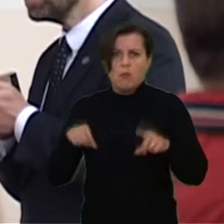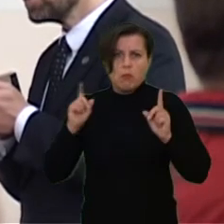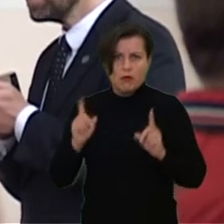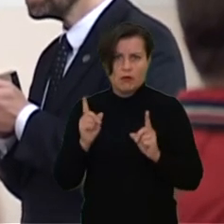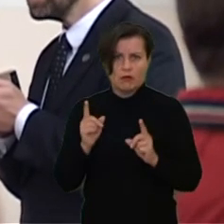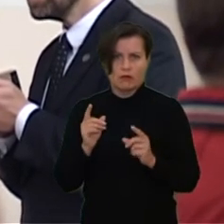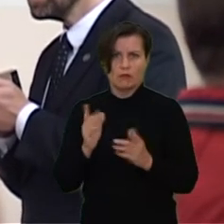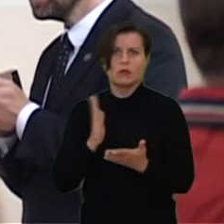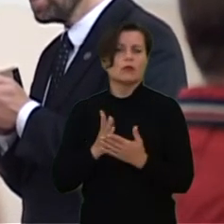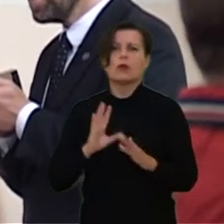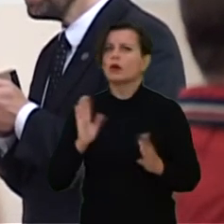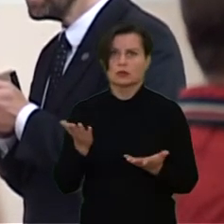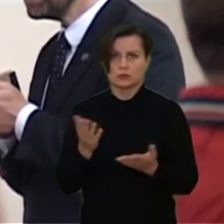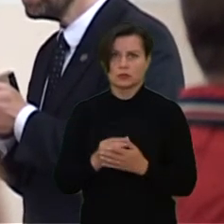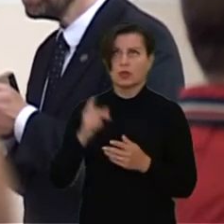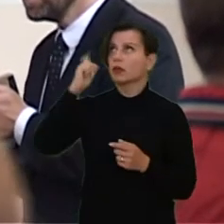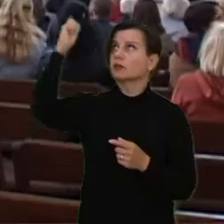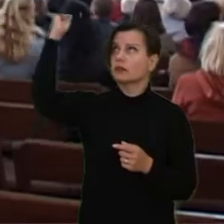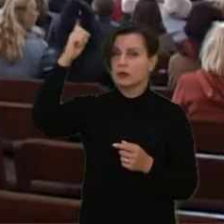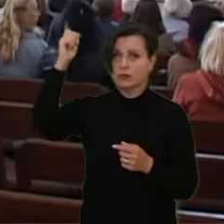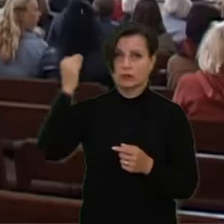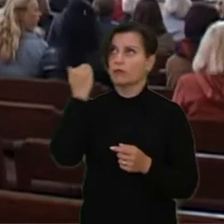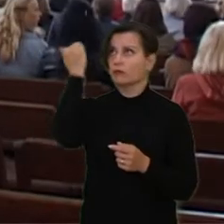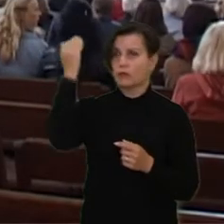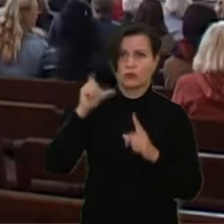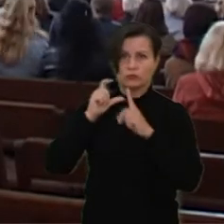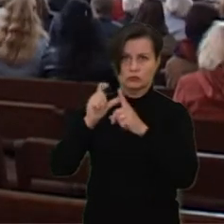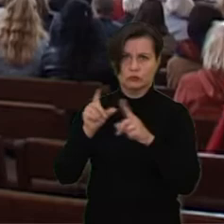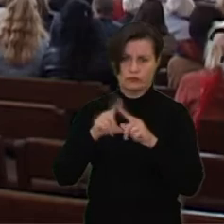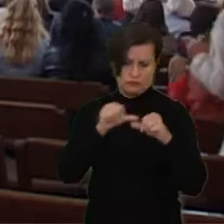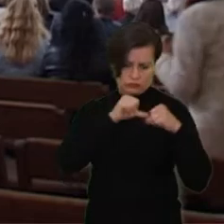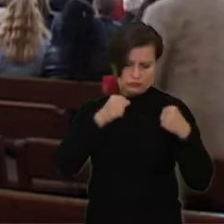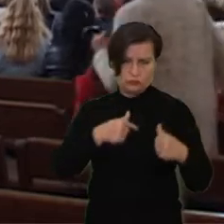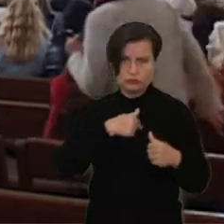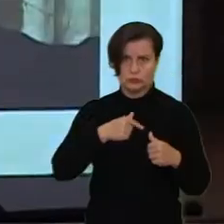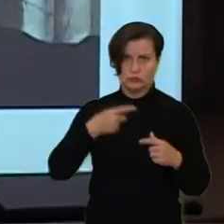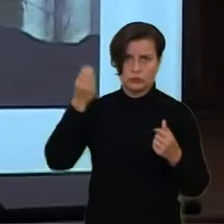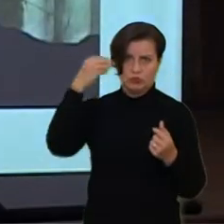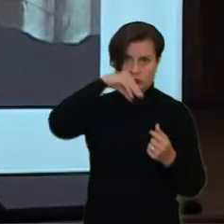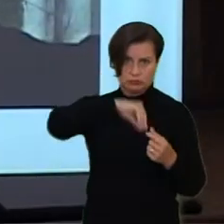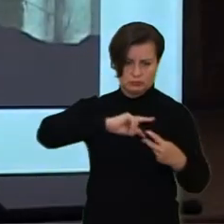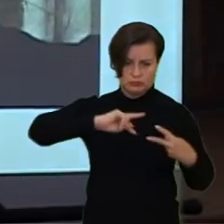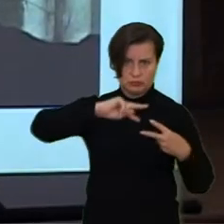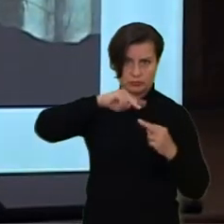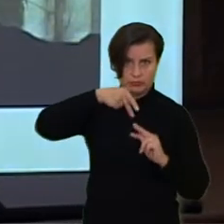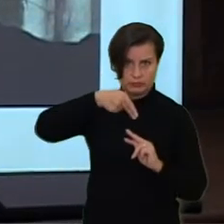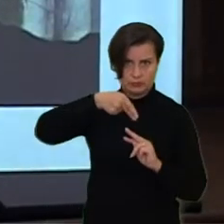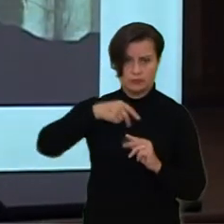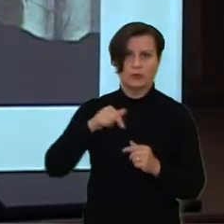pavojingas yra pats dievas, kuris per savo žodį atinasi prie mūsų ir mūsų širdį keičia.